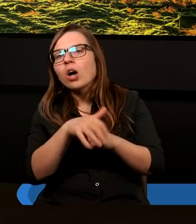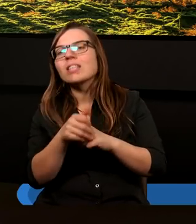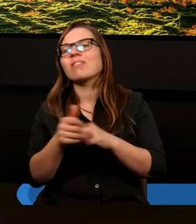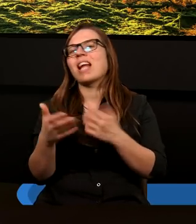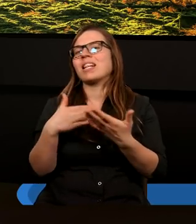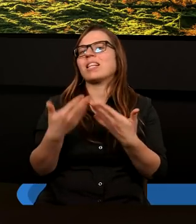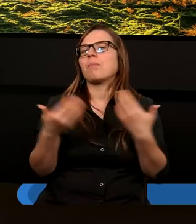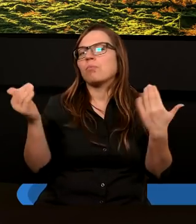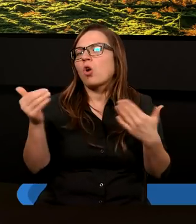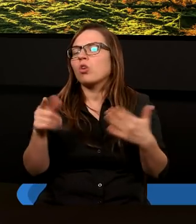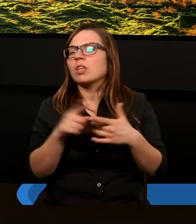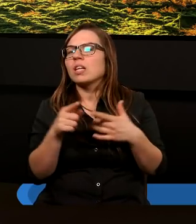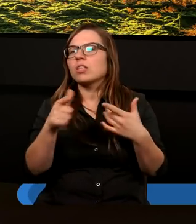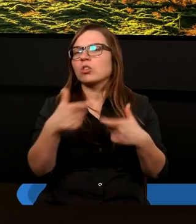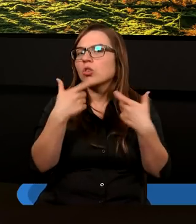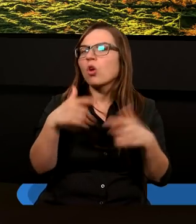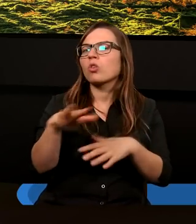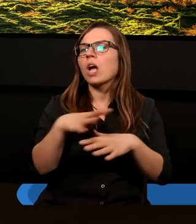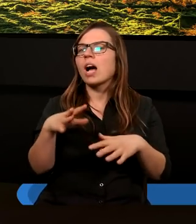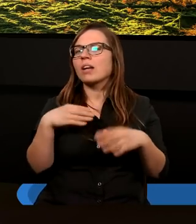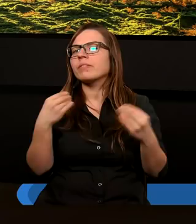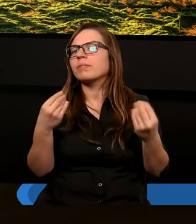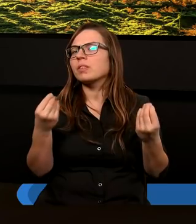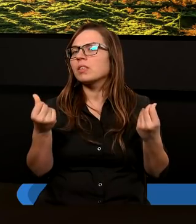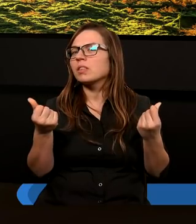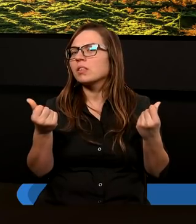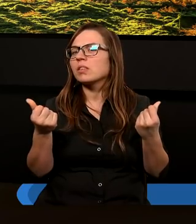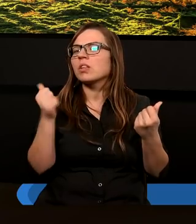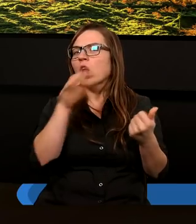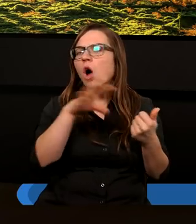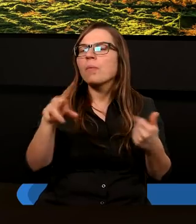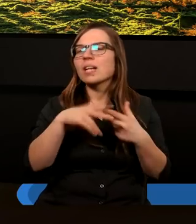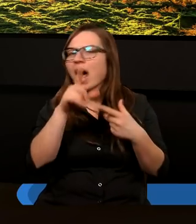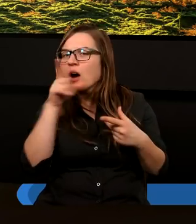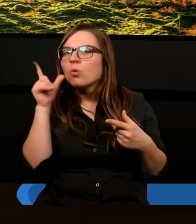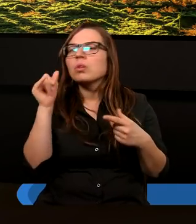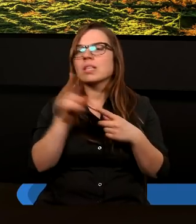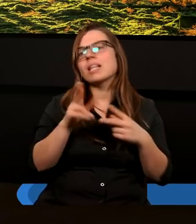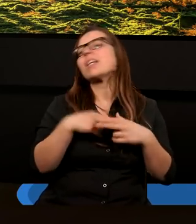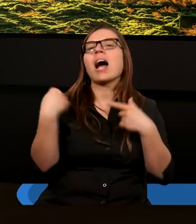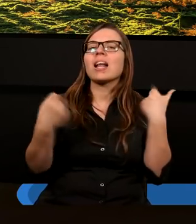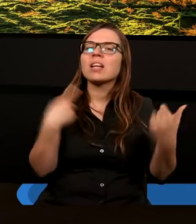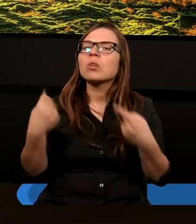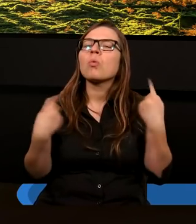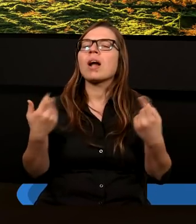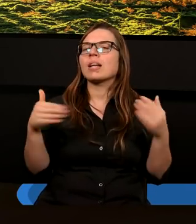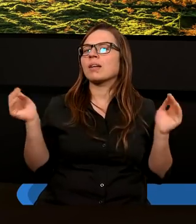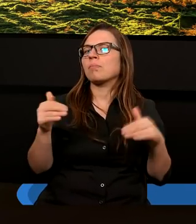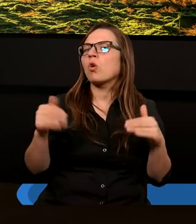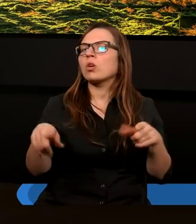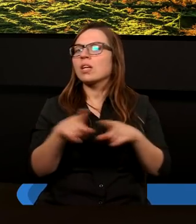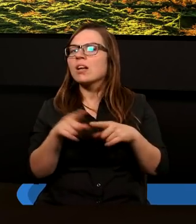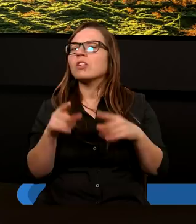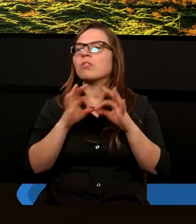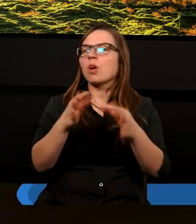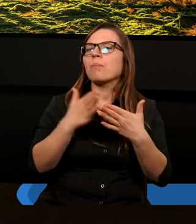Można przez słuchanie głosu Ducha Świętego, który przecież oddziaływuje i na ludzi i na sytuację. Można przez